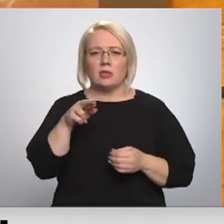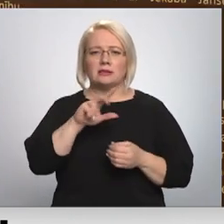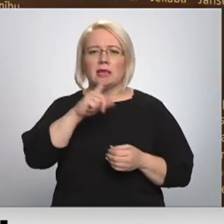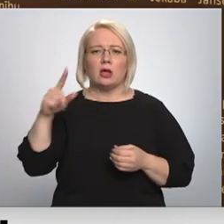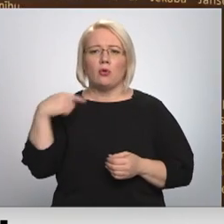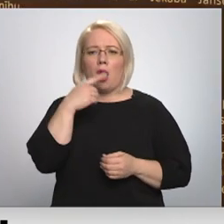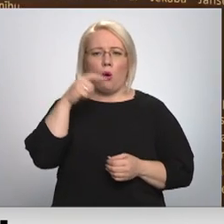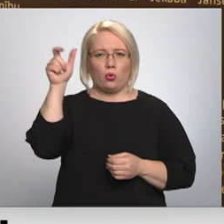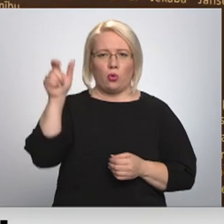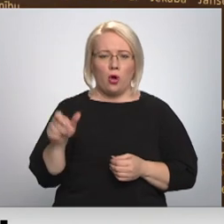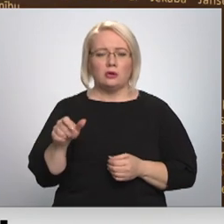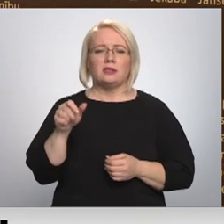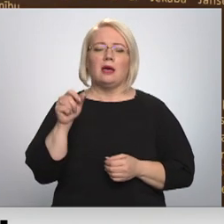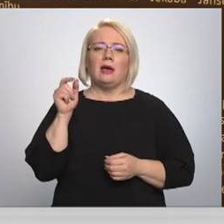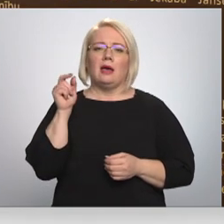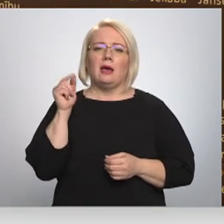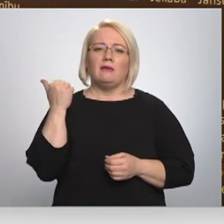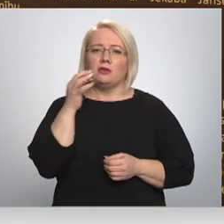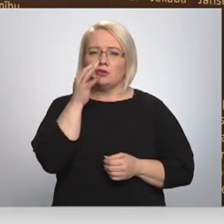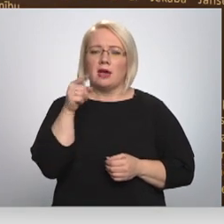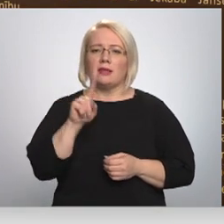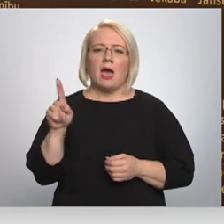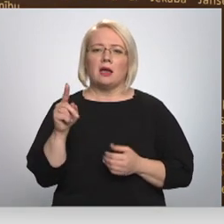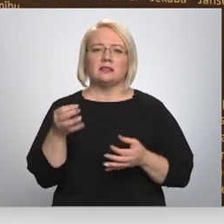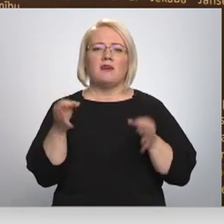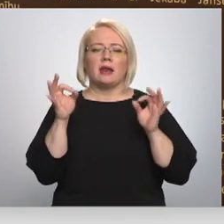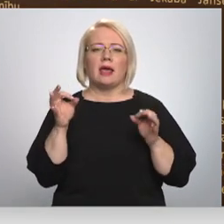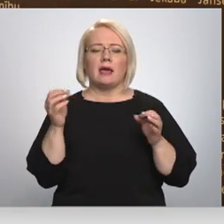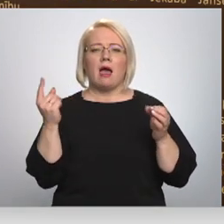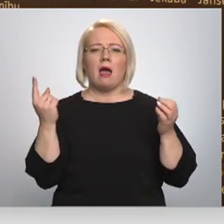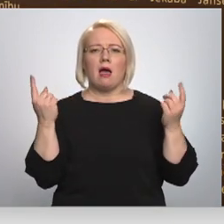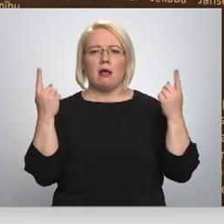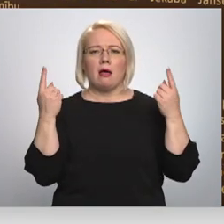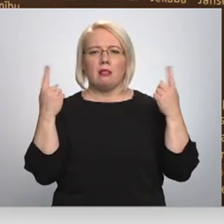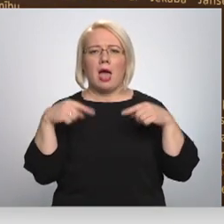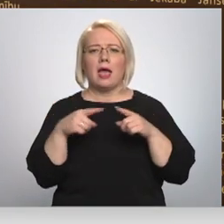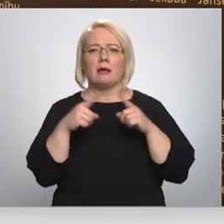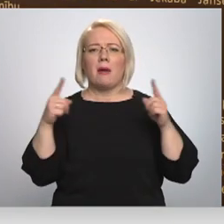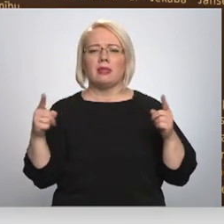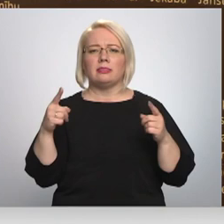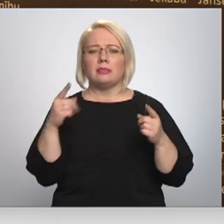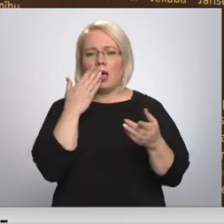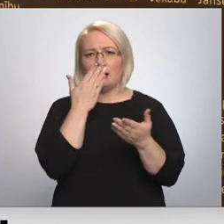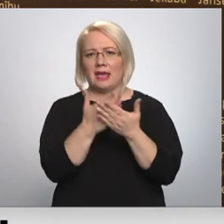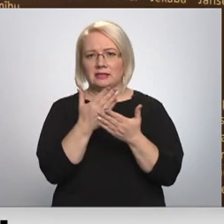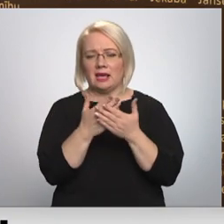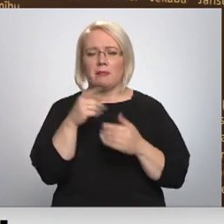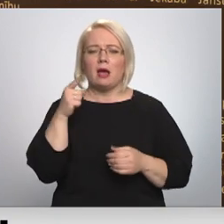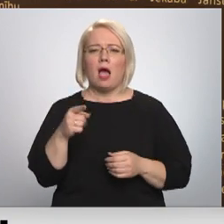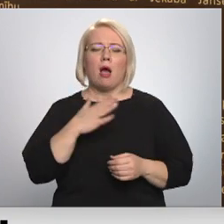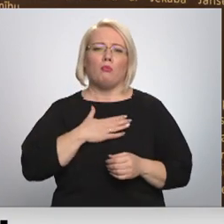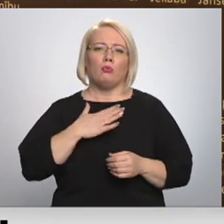Tā ir tāda nozīmīga laikmeta liecība par to, kā mūsu senči ir